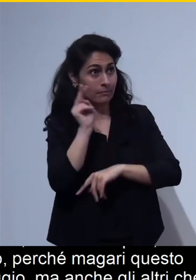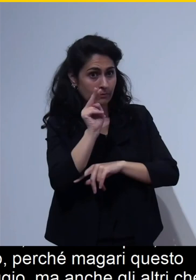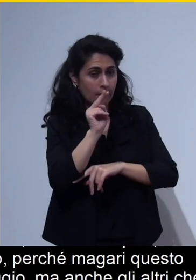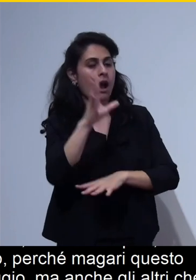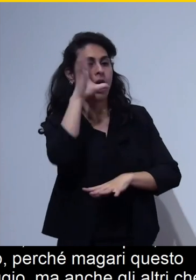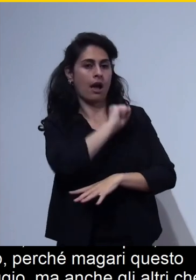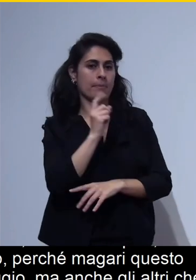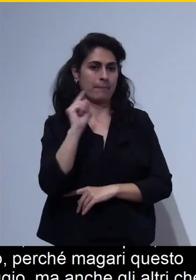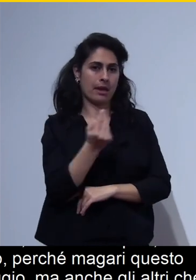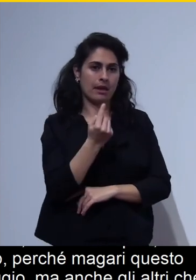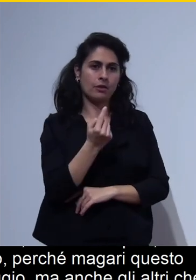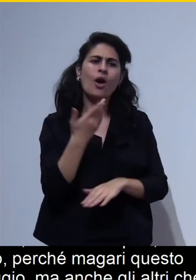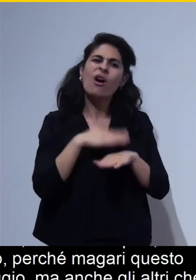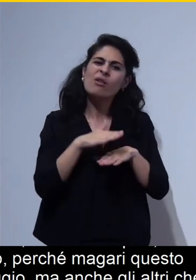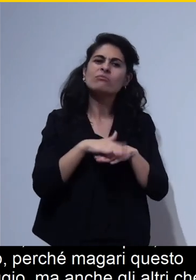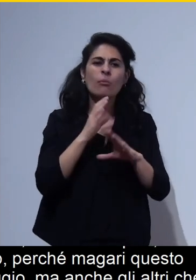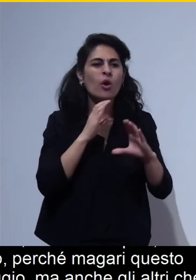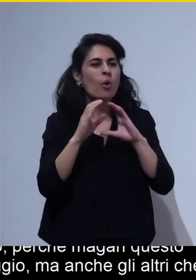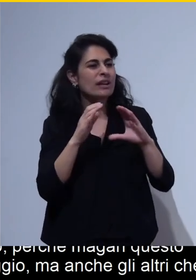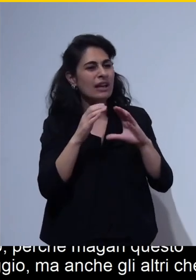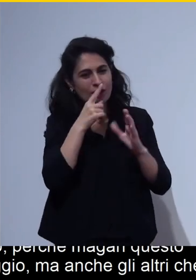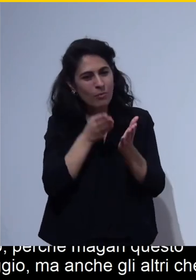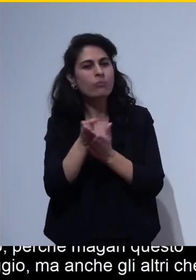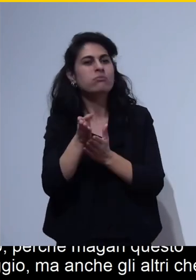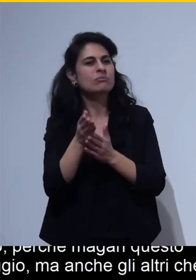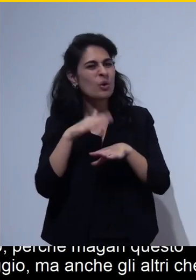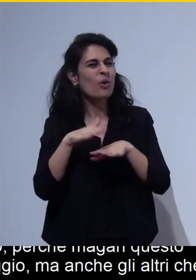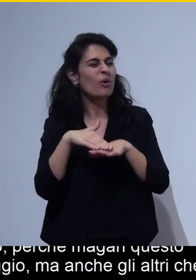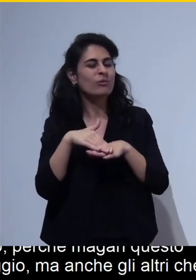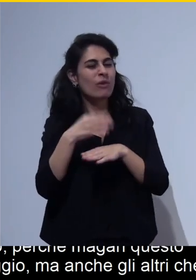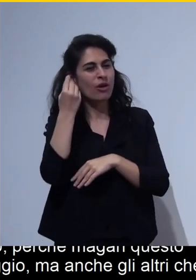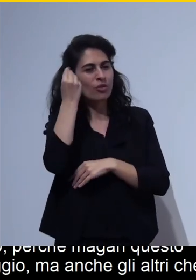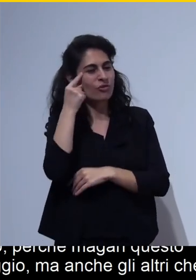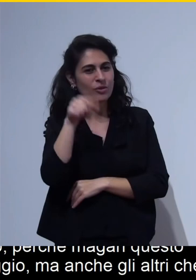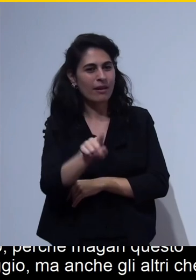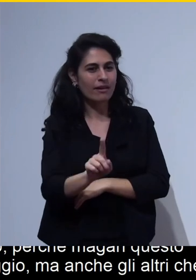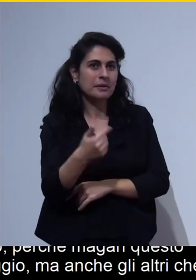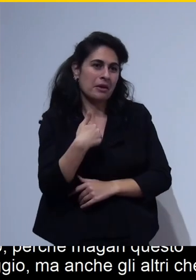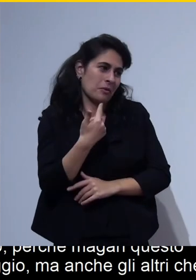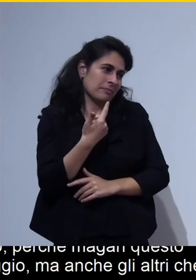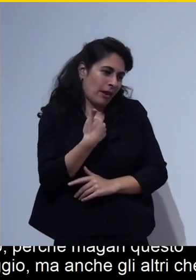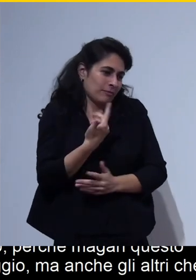proprio di comunicazione quindi ci tenevo portare questa mia esperienza